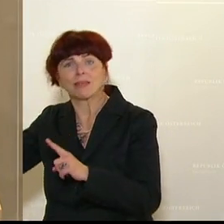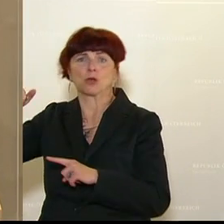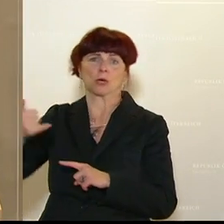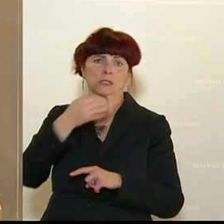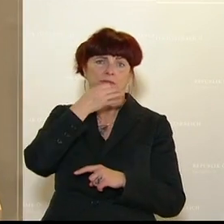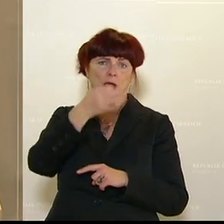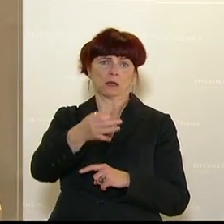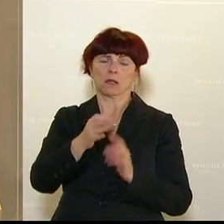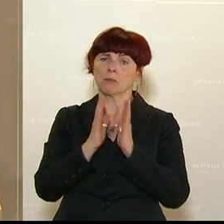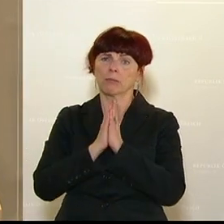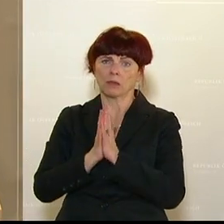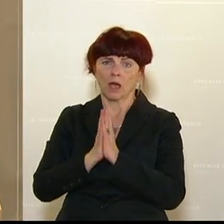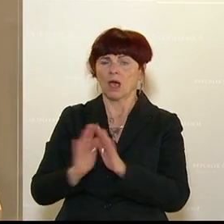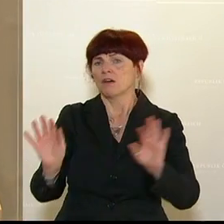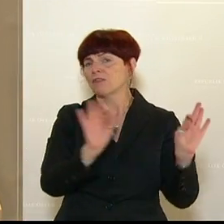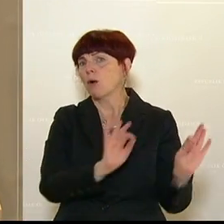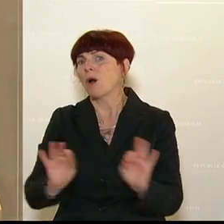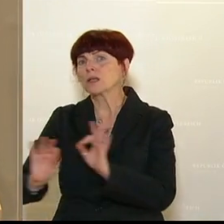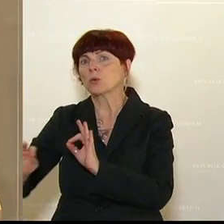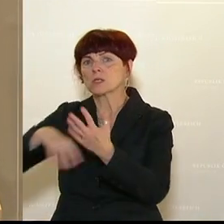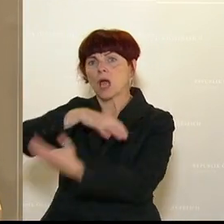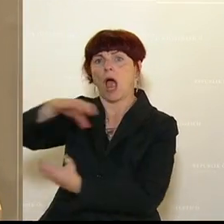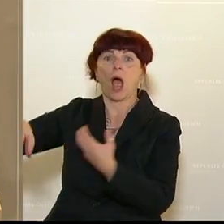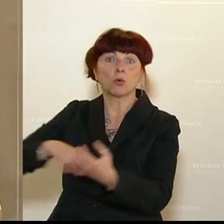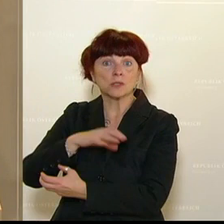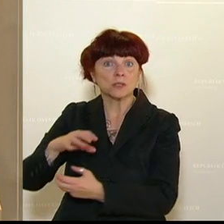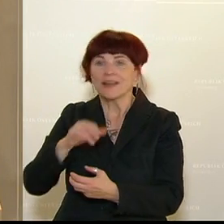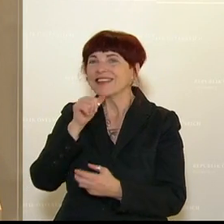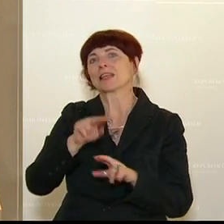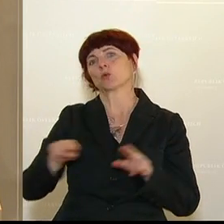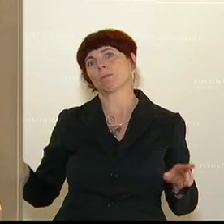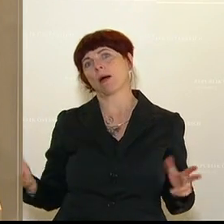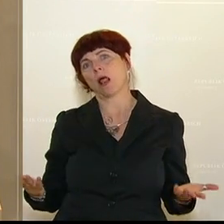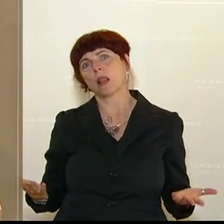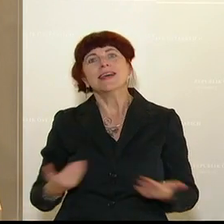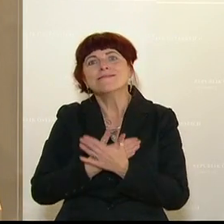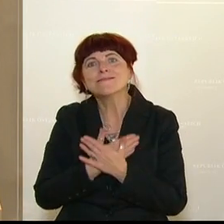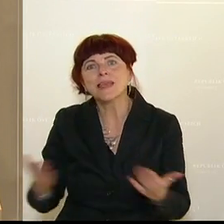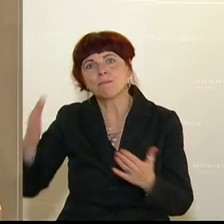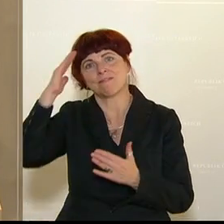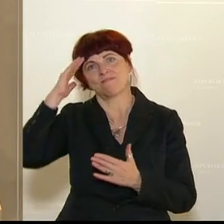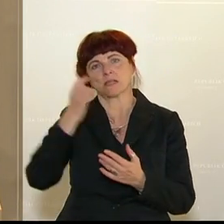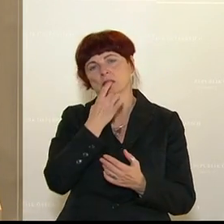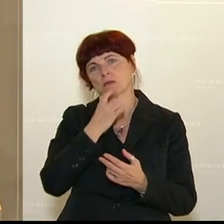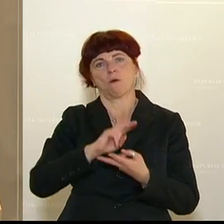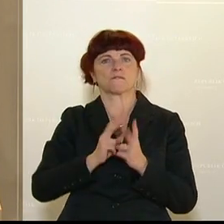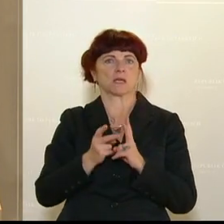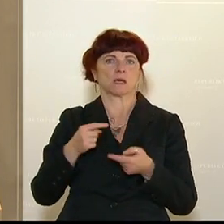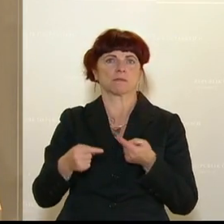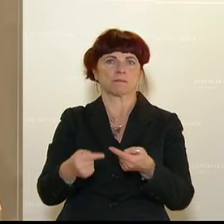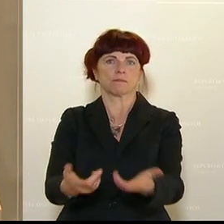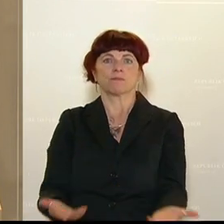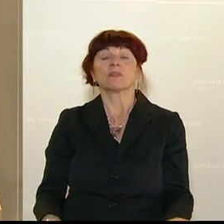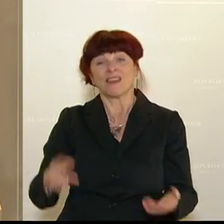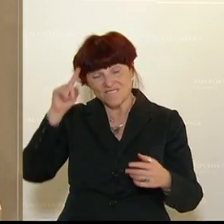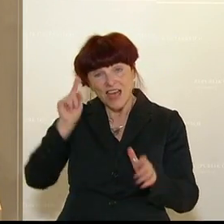Denn dieses Verordnungschaos, was die schon angerichtet haben, ist doch nicht mehr normal bei den Ganzen. Es kennt sich keiner mehr aus. Wir wissen, dass wir die